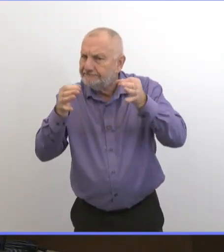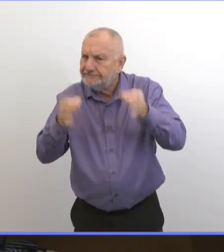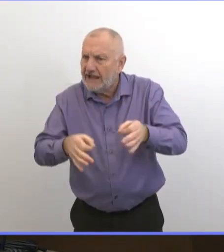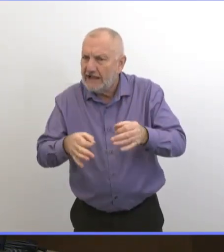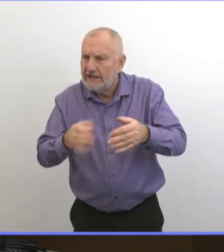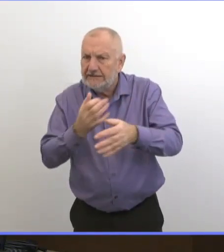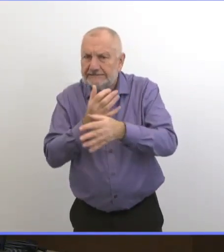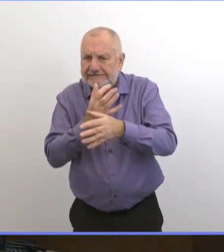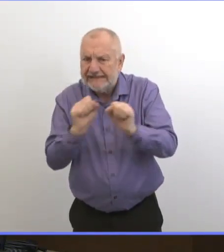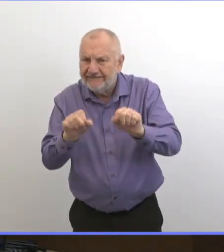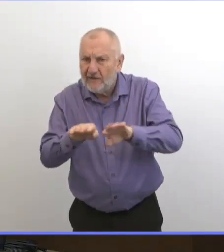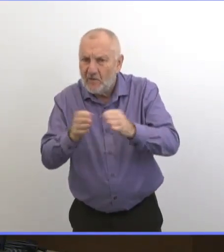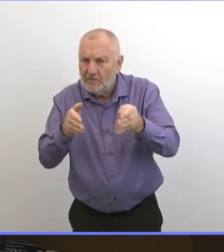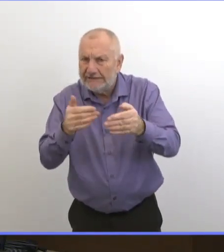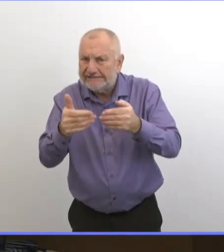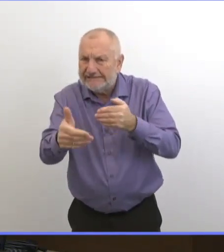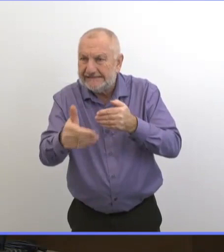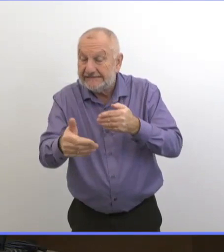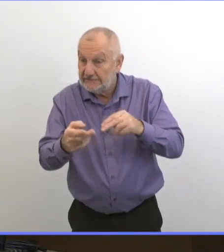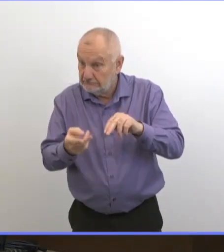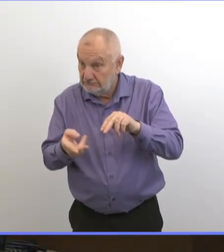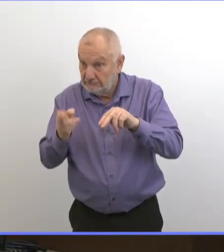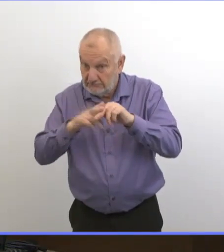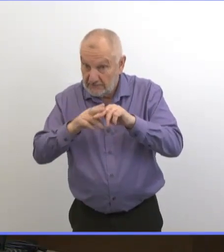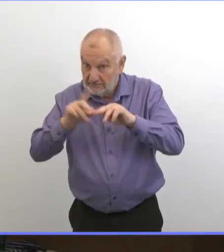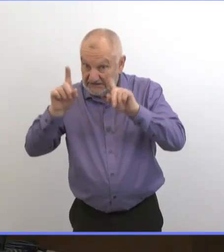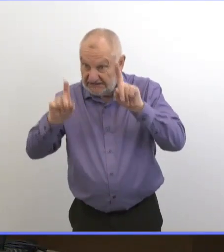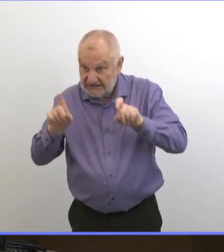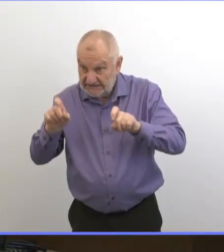encourager les gens à aller se faire tester plus tôt ?